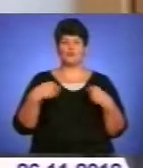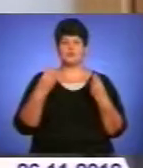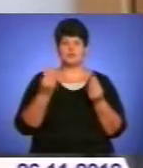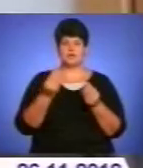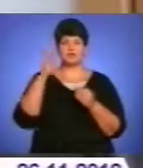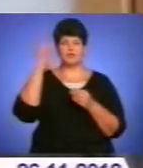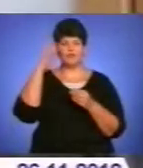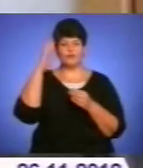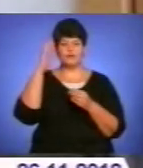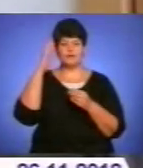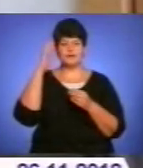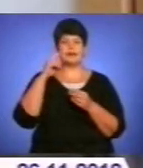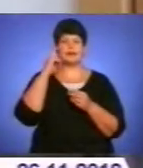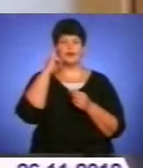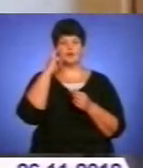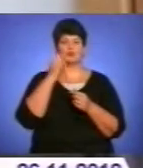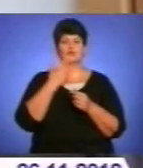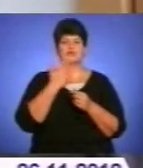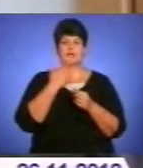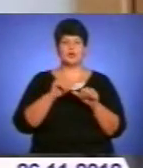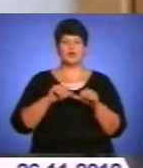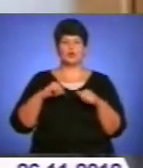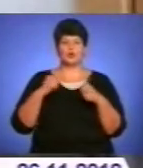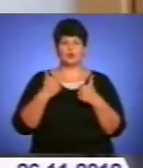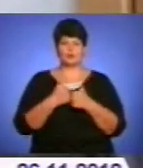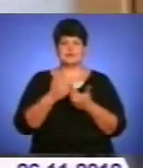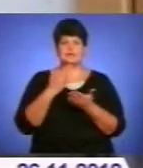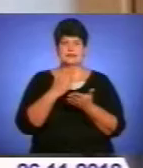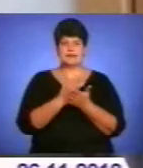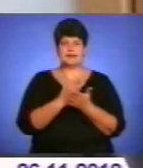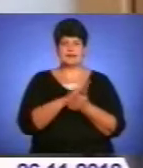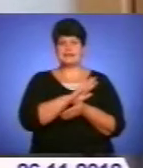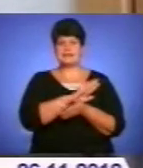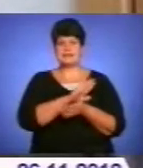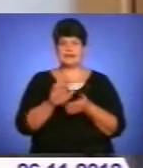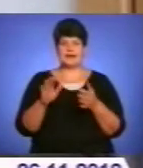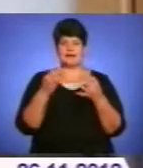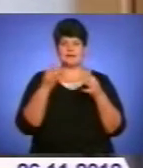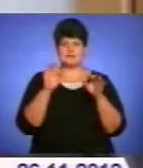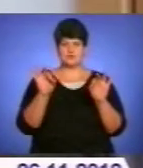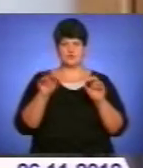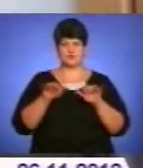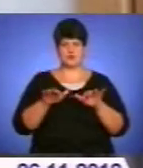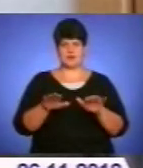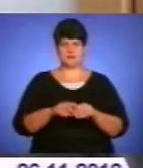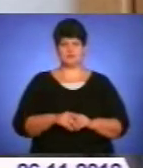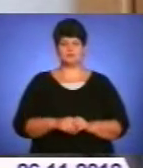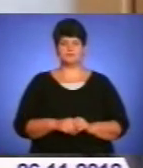споживача, на думку Національної комісії, є неліцензованою діяльністю.